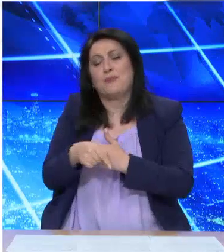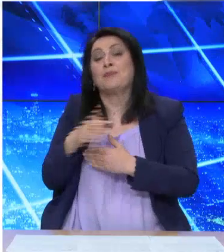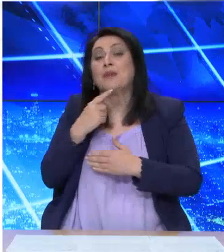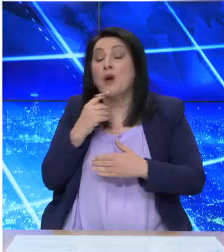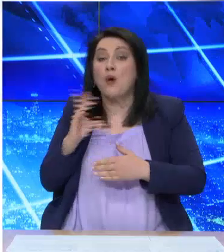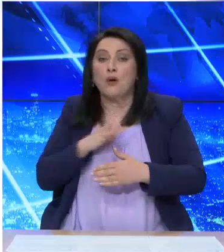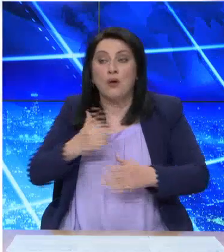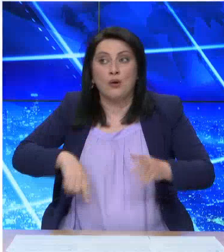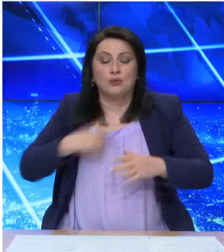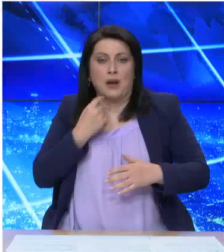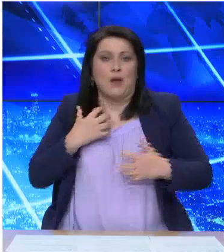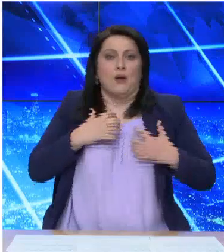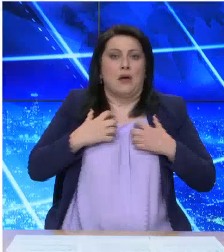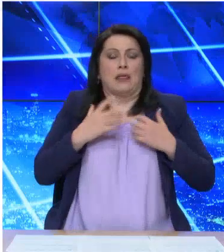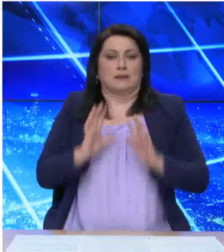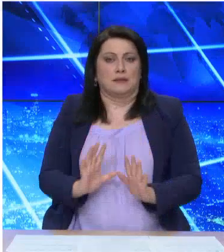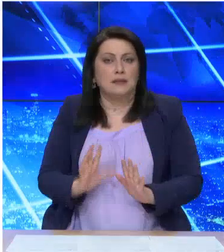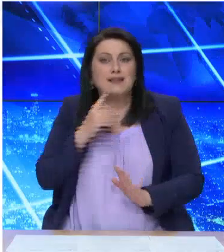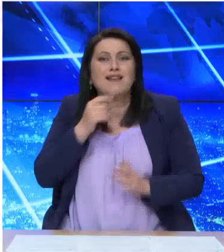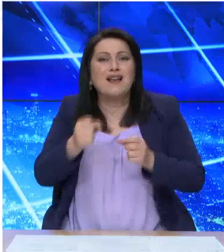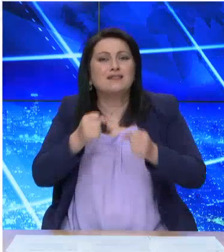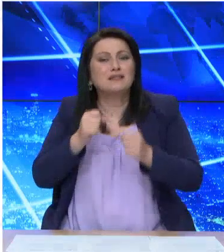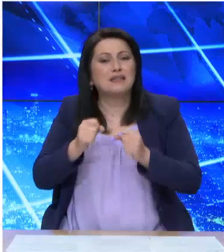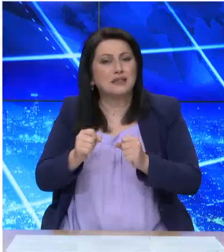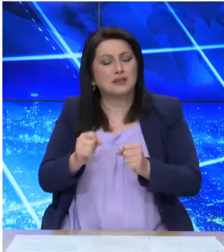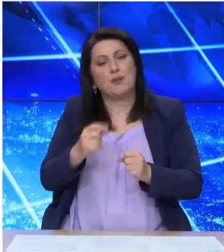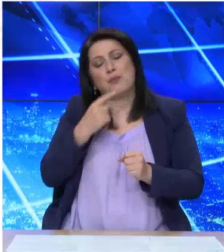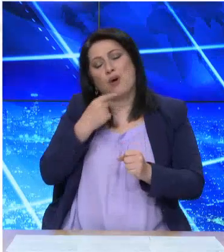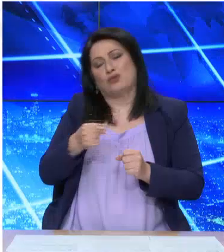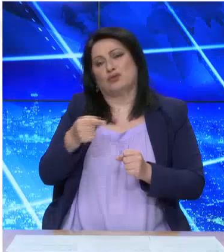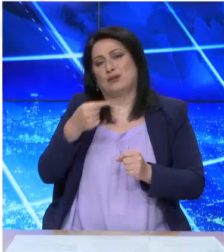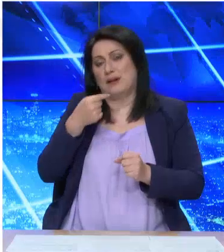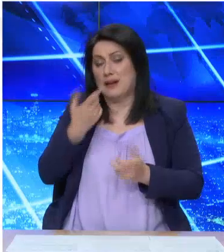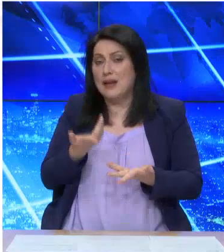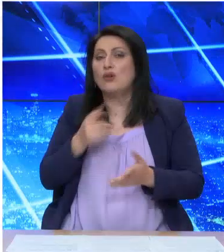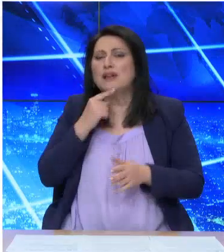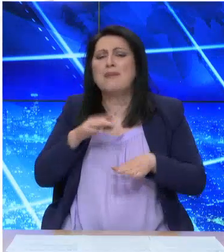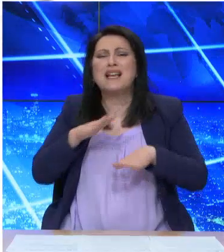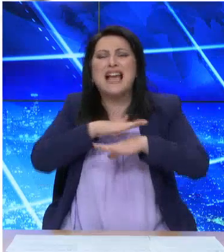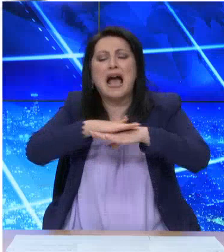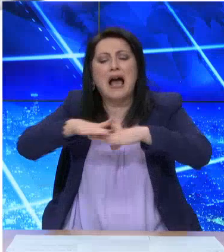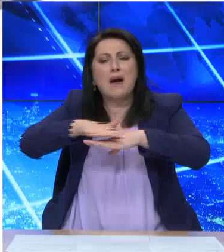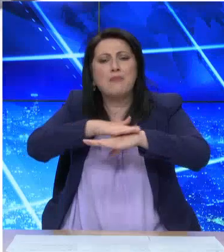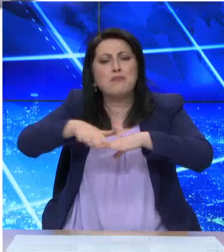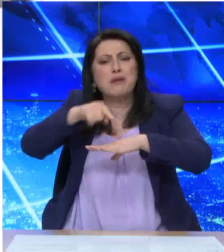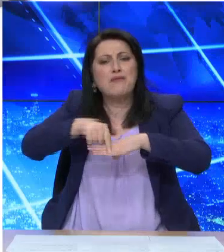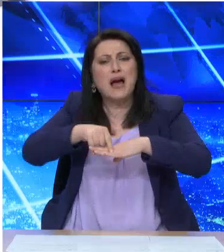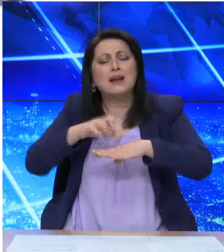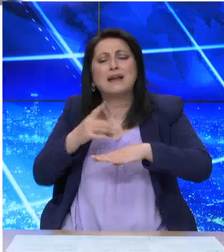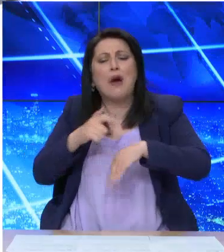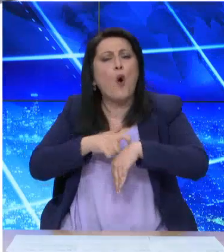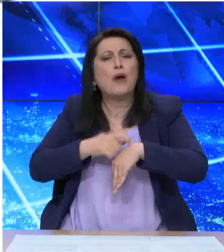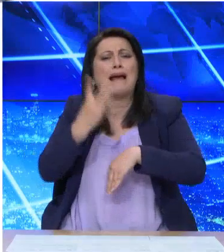αναστάδωση στους κατοίκους. Η σεισμική δόνηση σύμφωνα με το γεωδυναμικό ιστητήτο ήταν επιφανειακή και σημειώθηκε στις τρεις